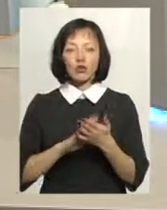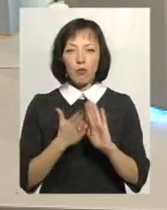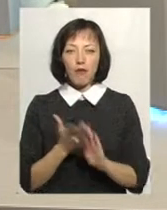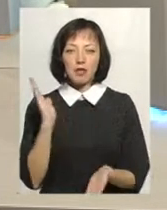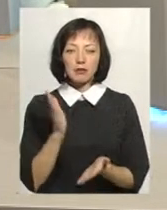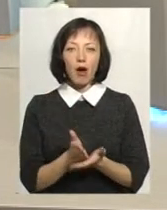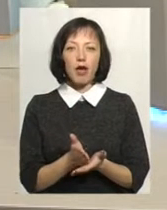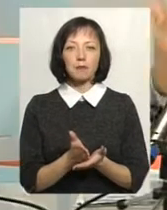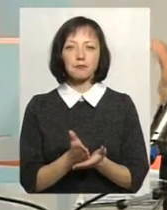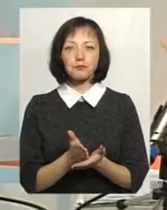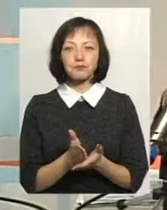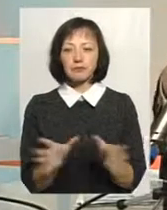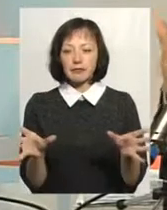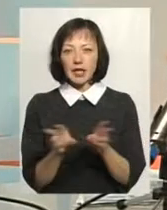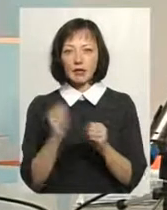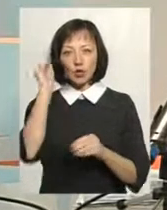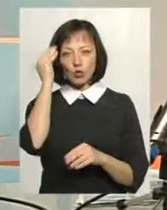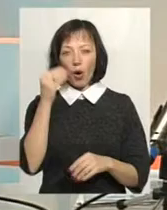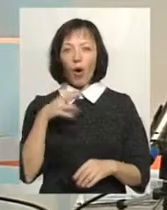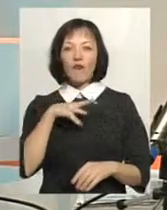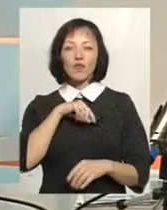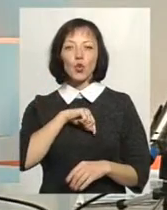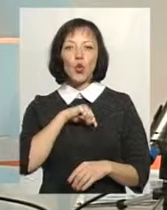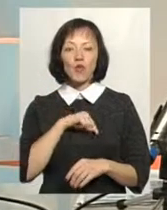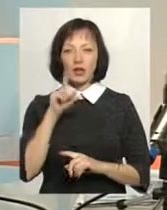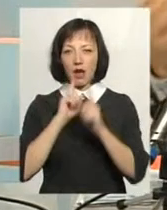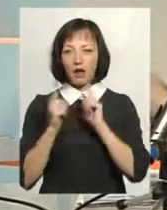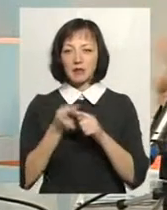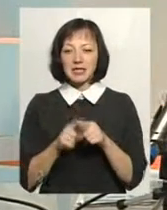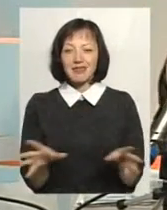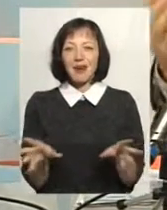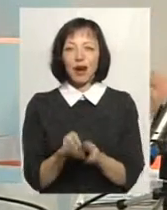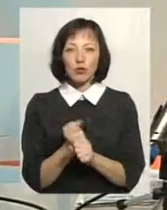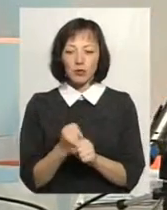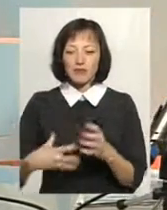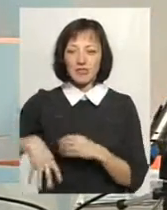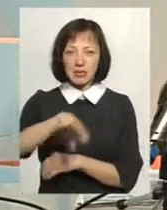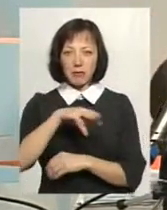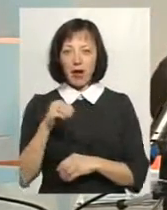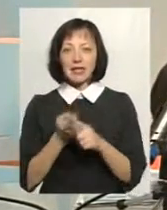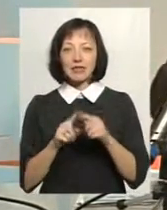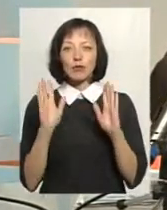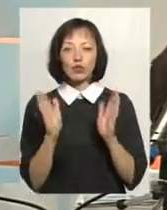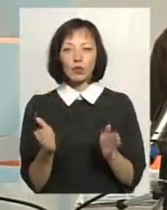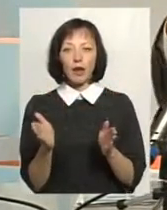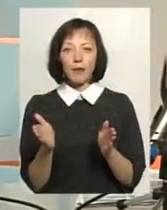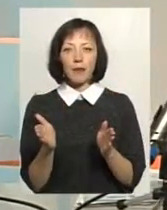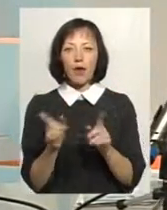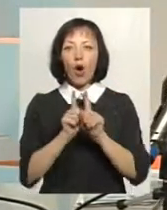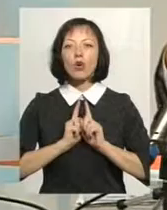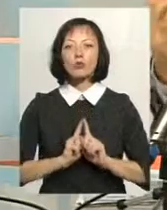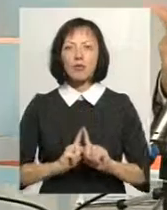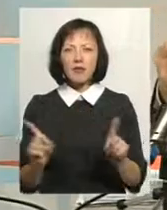маємо таку спільну думку в Духовній Раді про те, що ми це разом зробимо з усіма церквами. Це буде якийсь